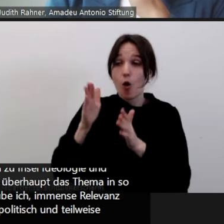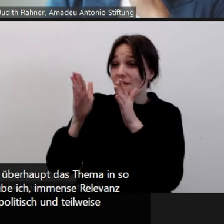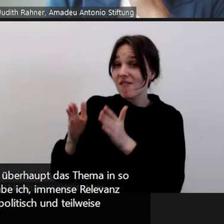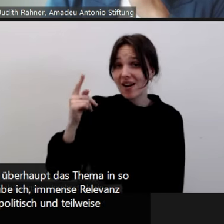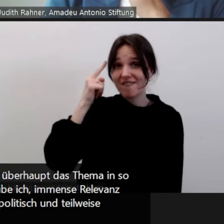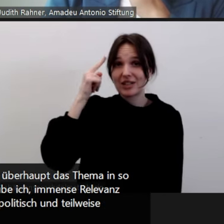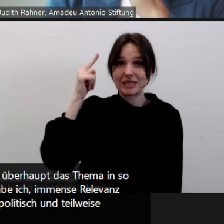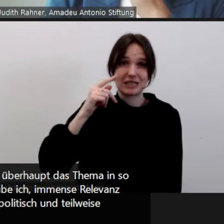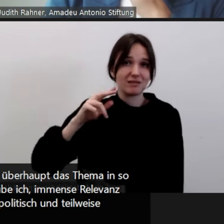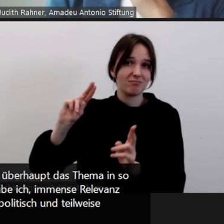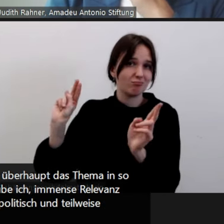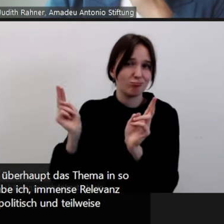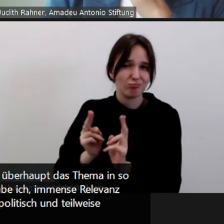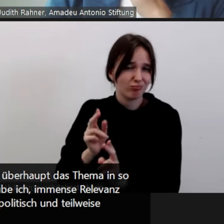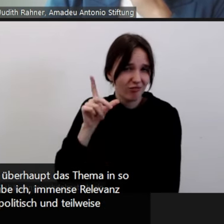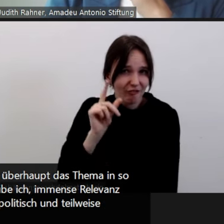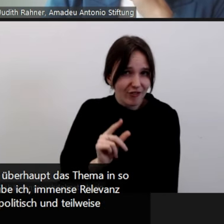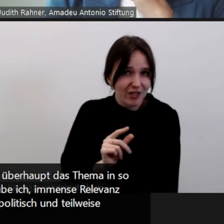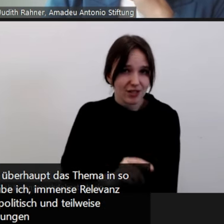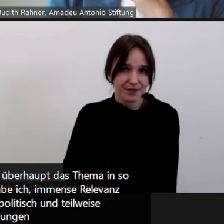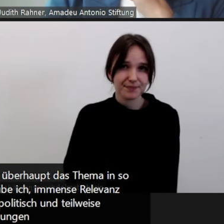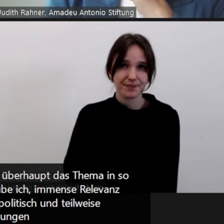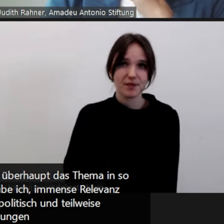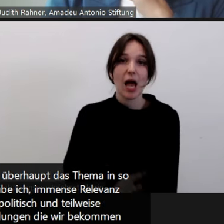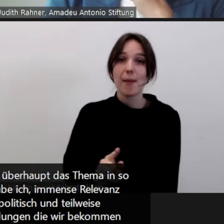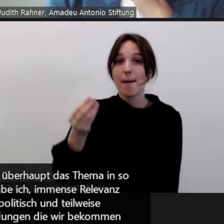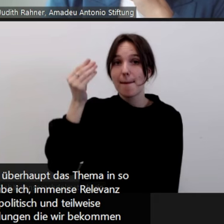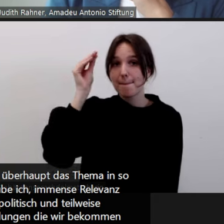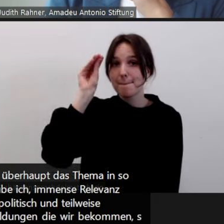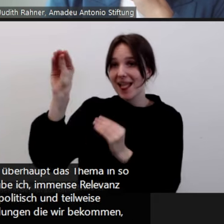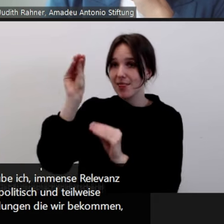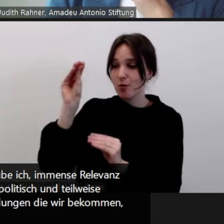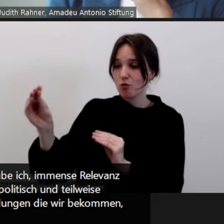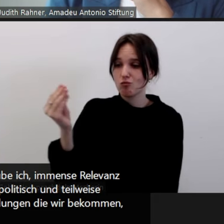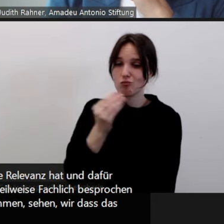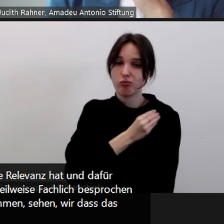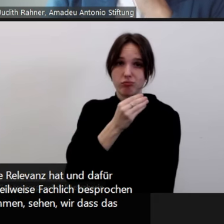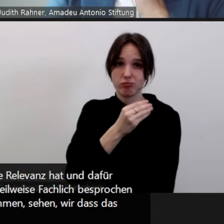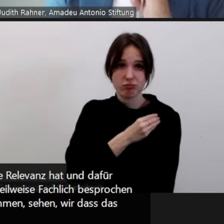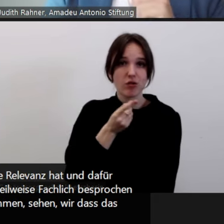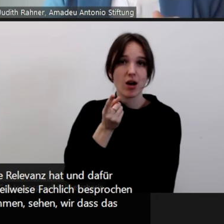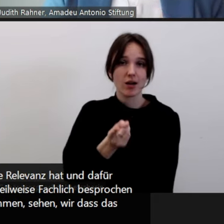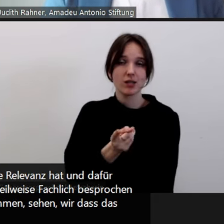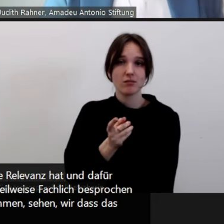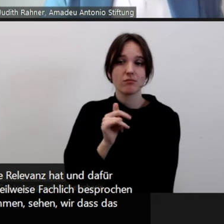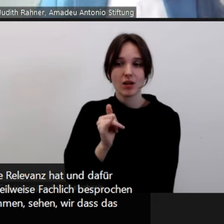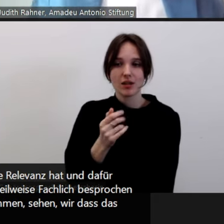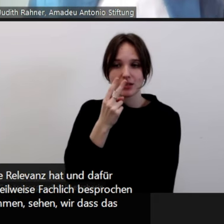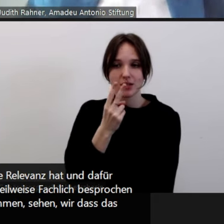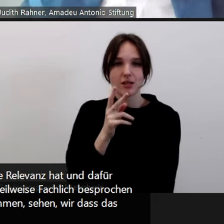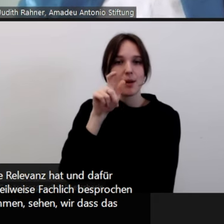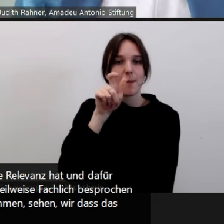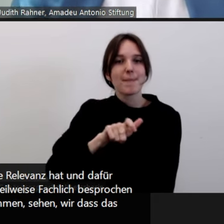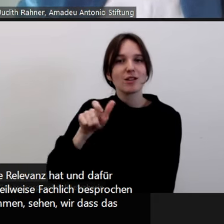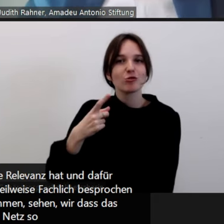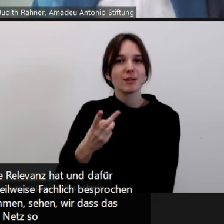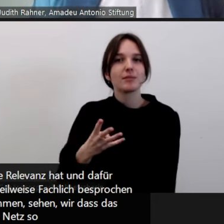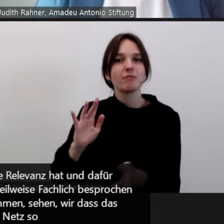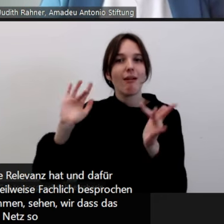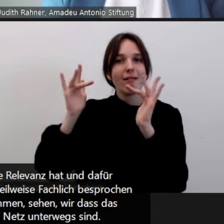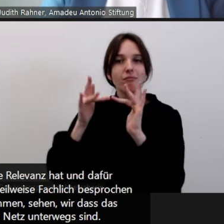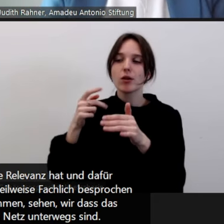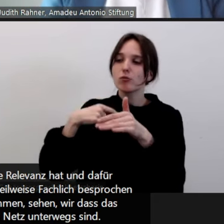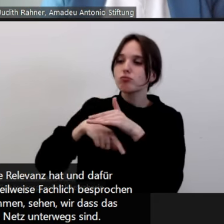besprochen wird. Aber in den Meldungen, die wir bekommen, sehen wir, das was ist, was wirklich auch Menschen, die quasi im Netz unterwegs